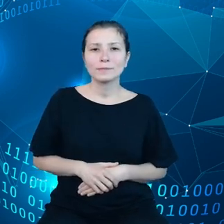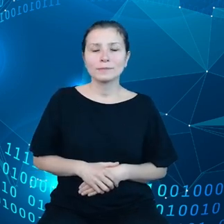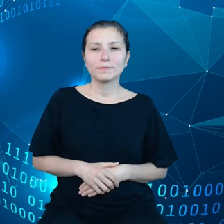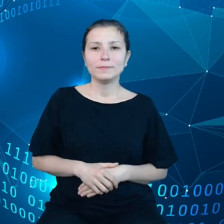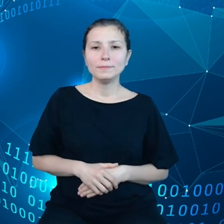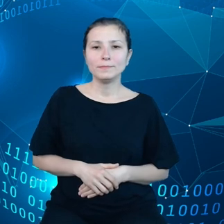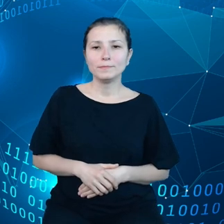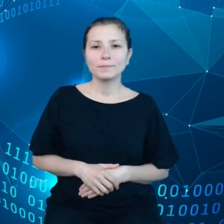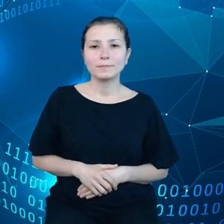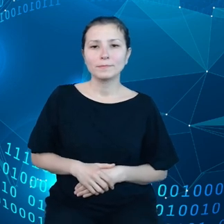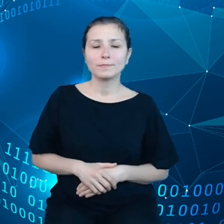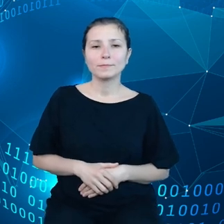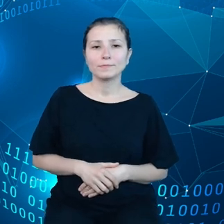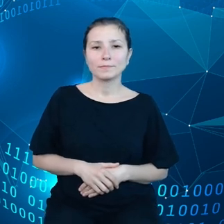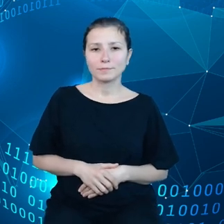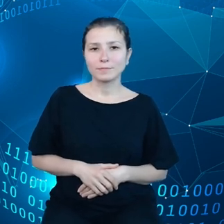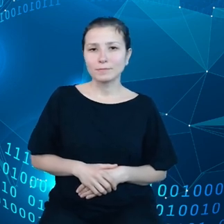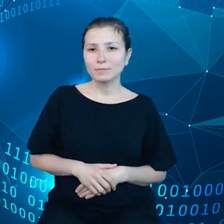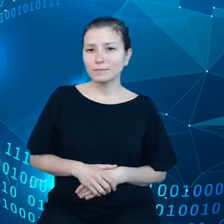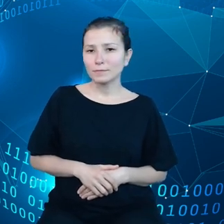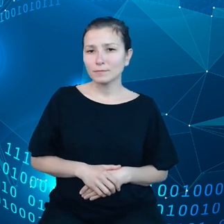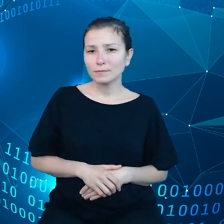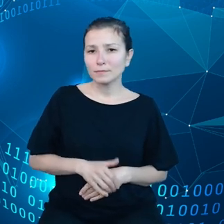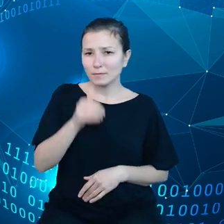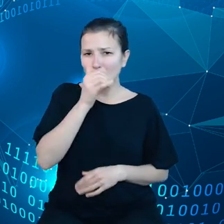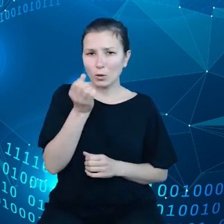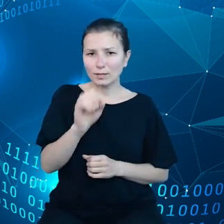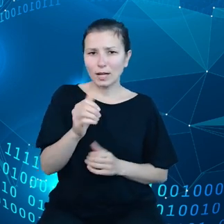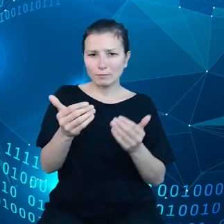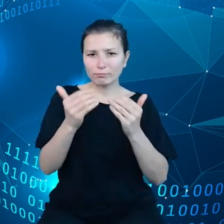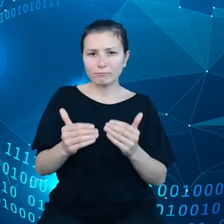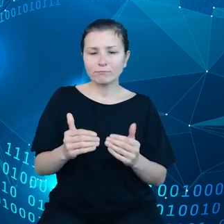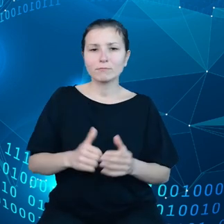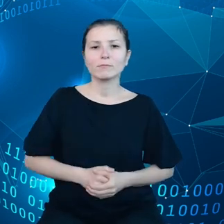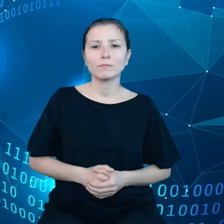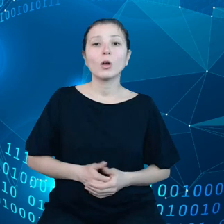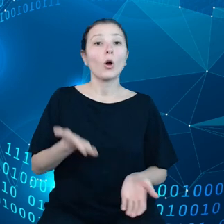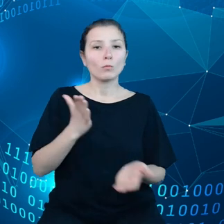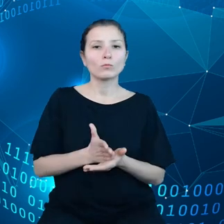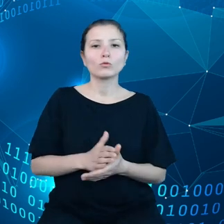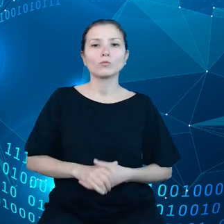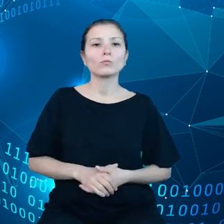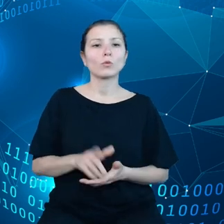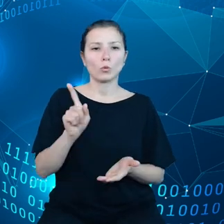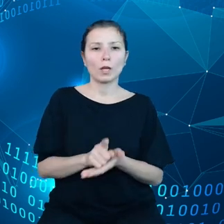odblokuje, bo nie mogę przerzucić plajdu. O, udało się.